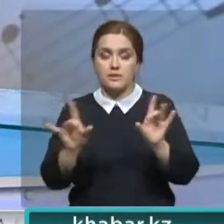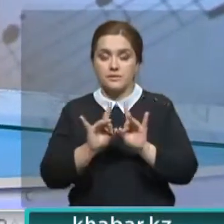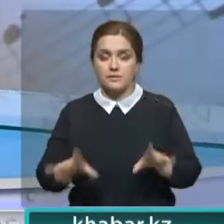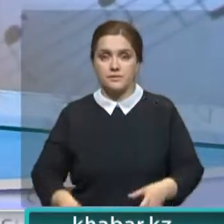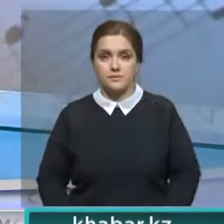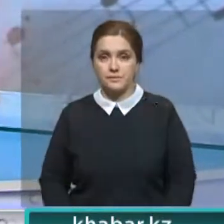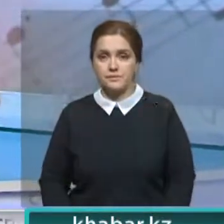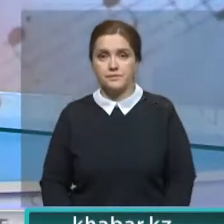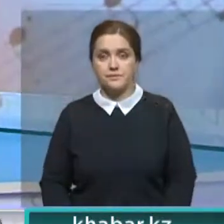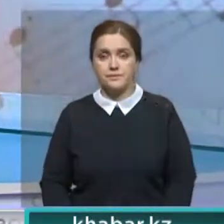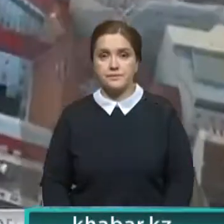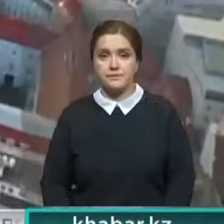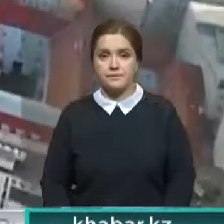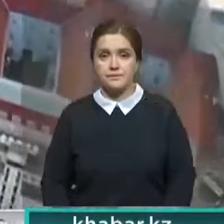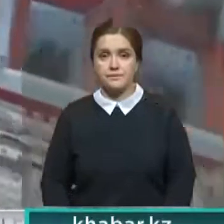Кужагалиевой.